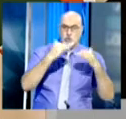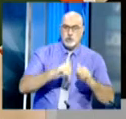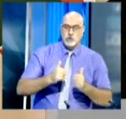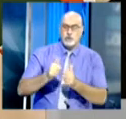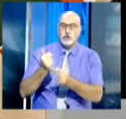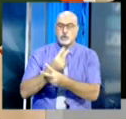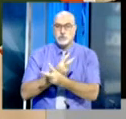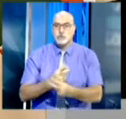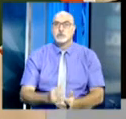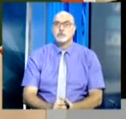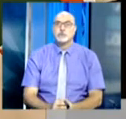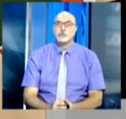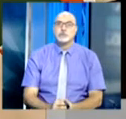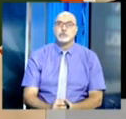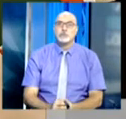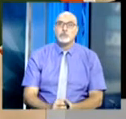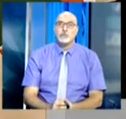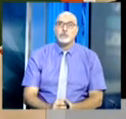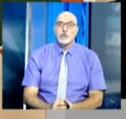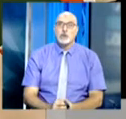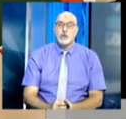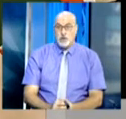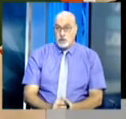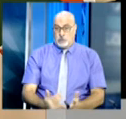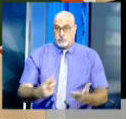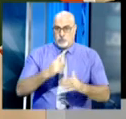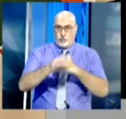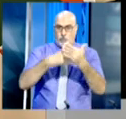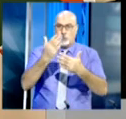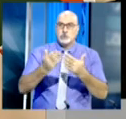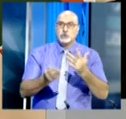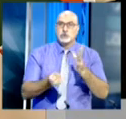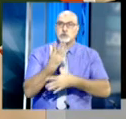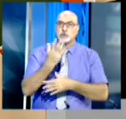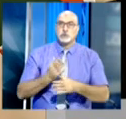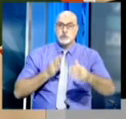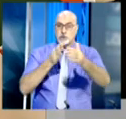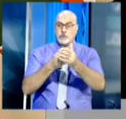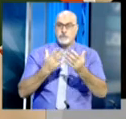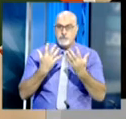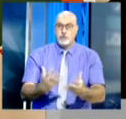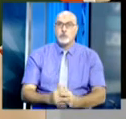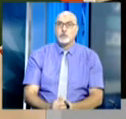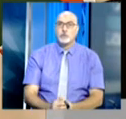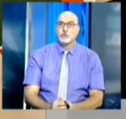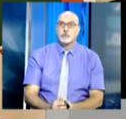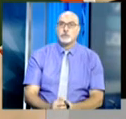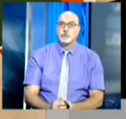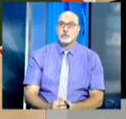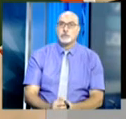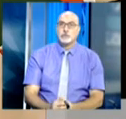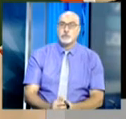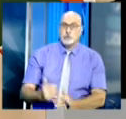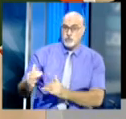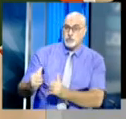المجرية حركية جديدة نريدها أن تواكب جهود